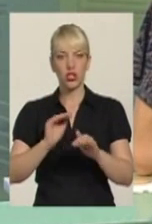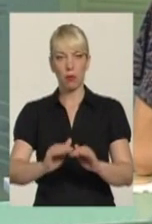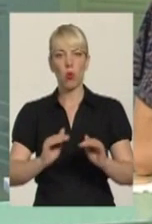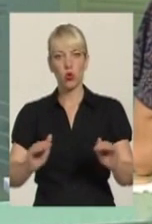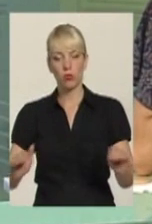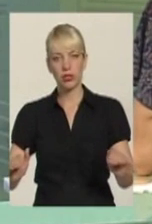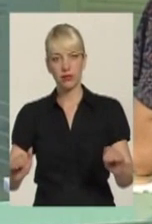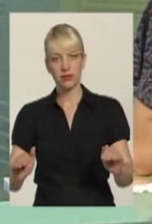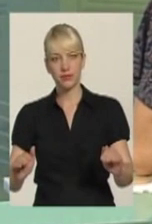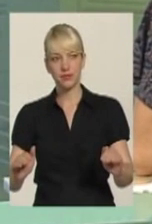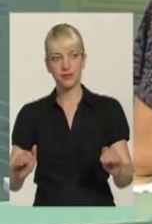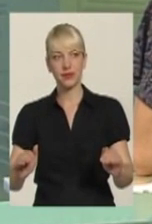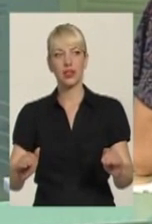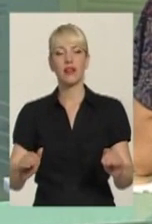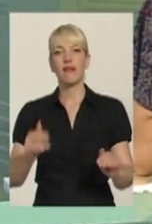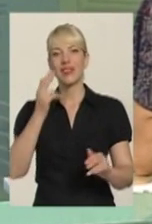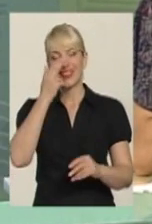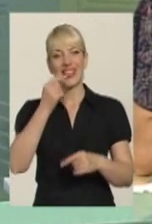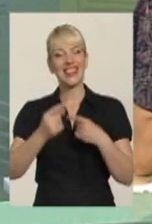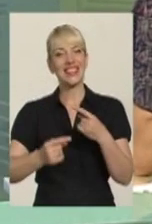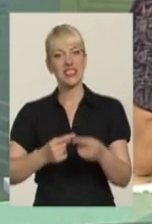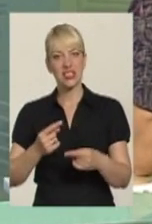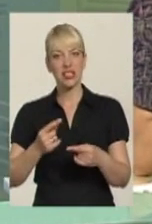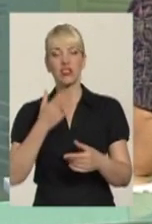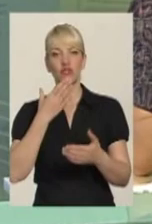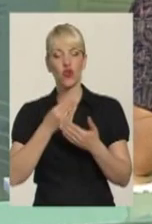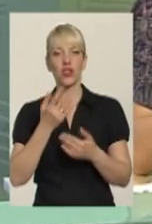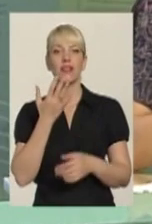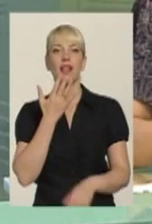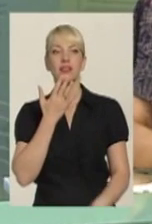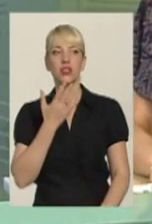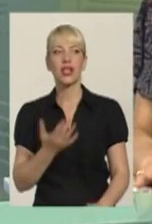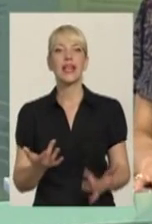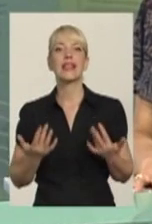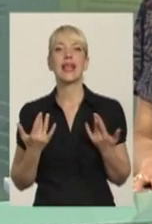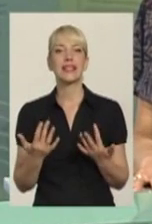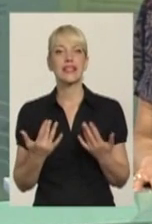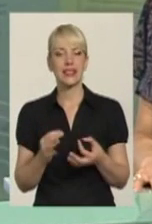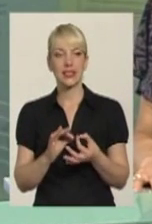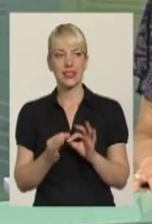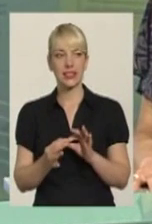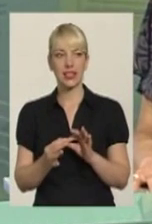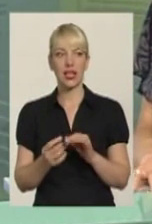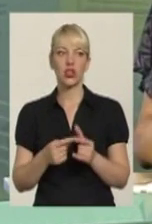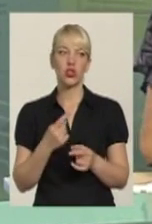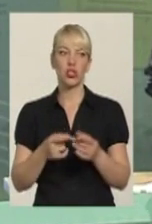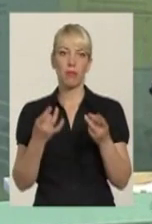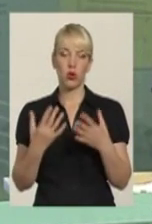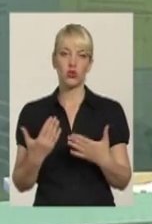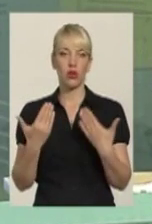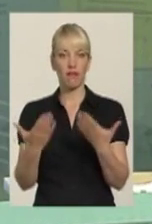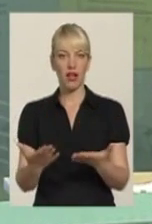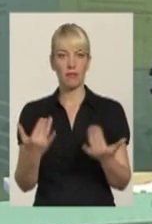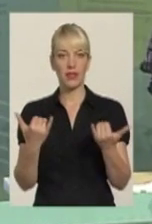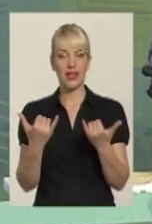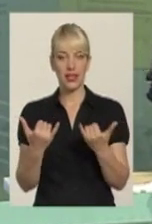в традиціях своєї нації. Наскільки складно чи просто нині вам